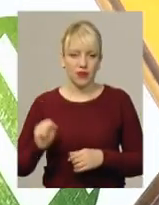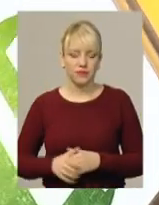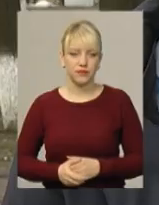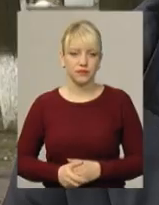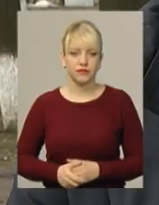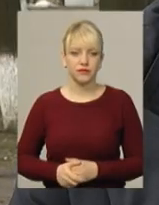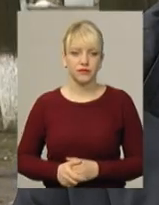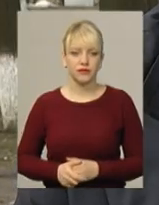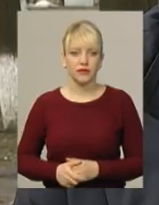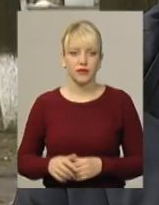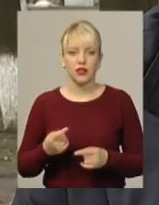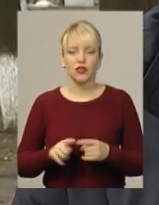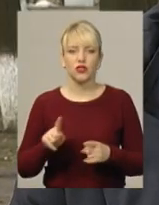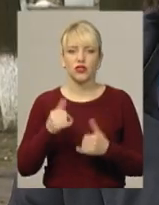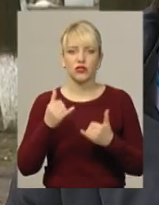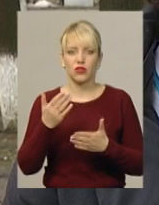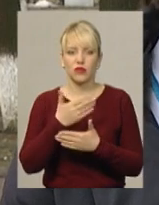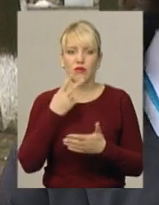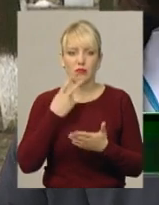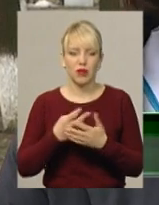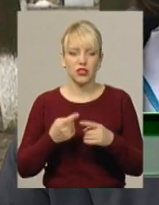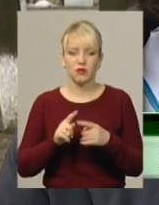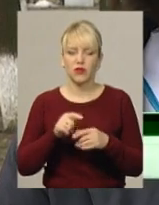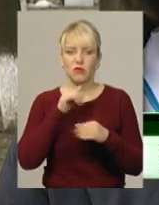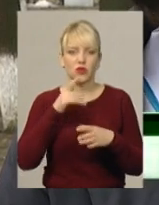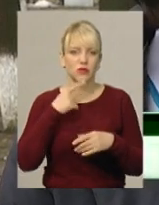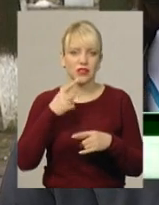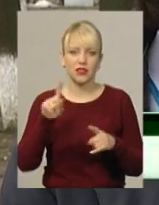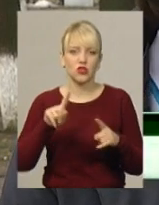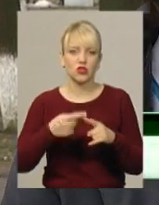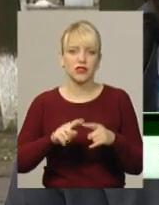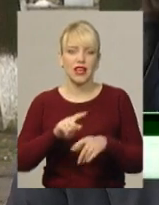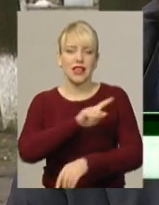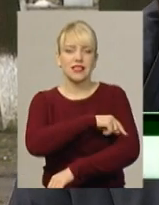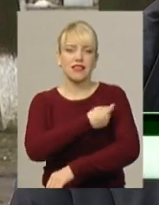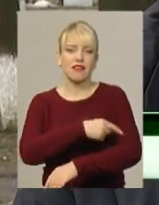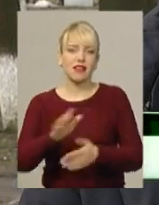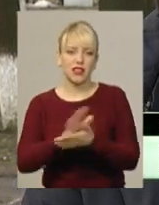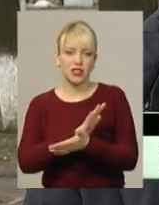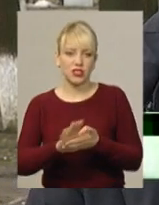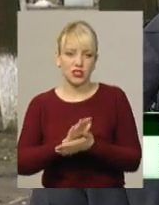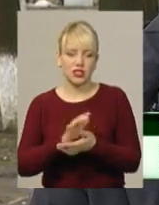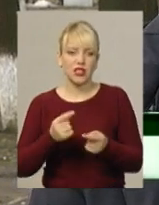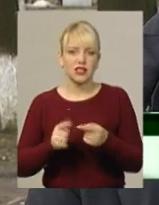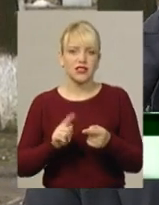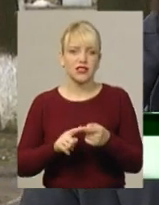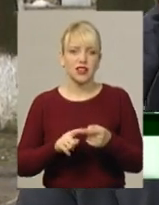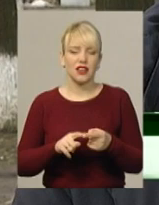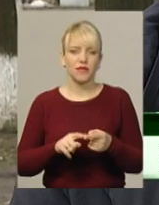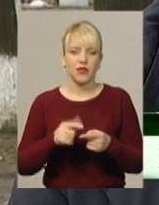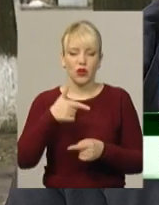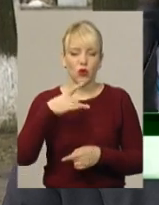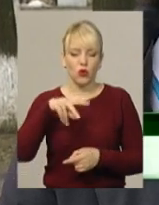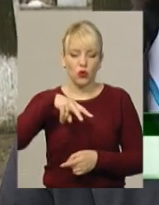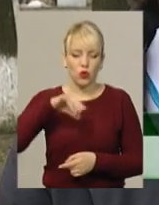рослини. Те, що ми на сьогодні бачимо, навряд чи можна віднести до санітарної чистки – це топінг, тобто глибоке омолодження